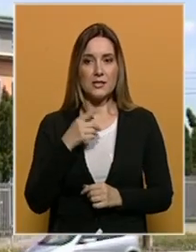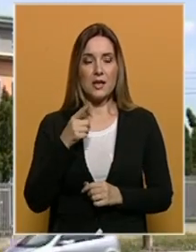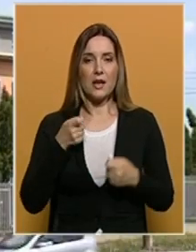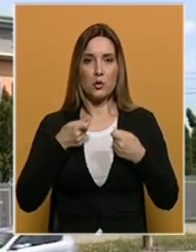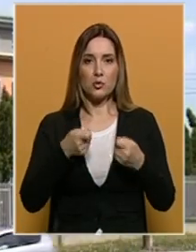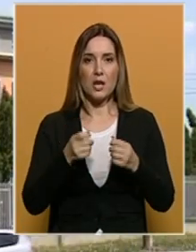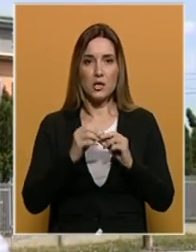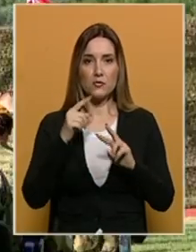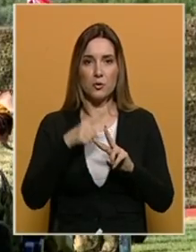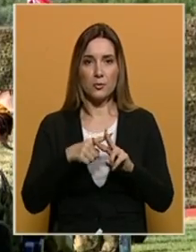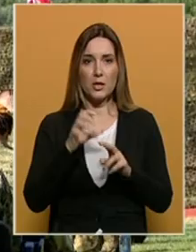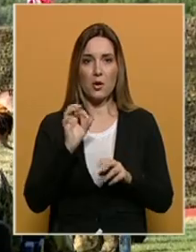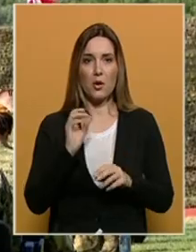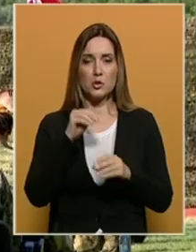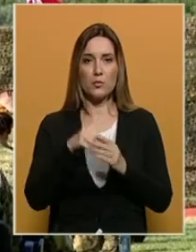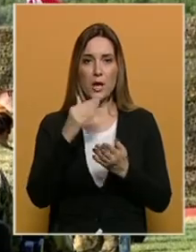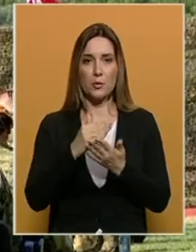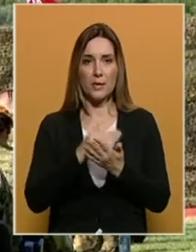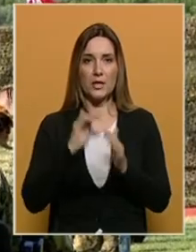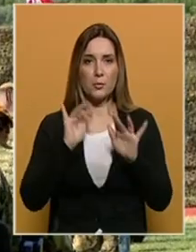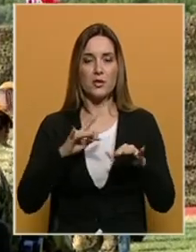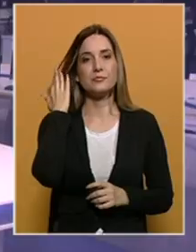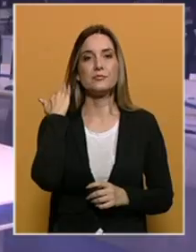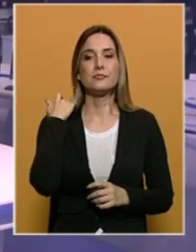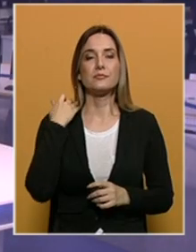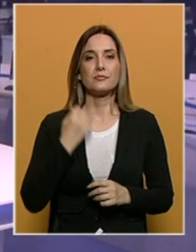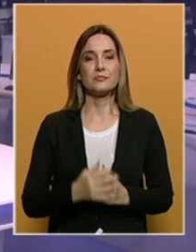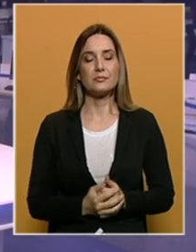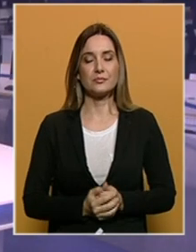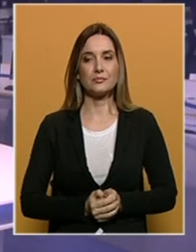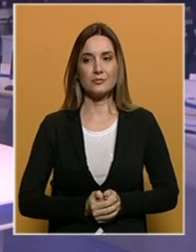trižilaštva BiH o stupanju predmeta protiv penzionisanih Hrvatskih.